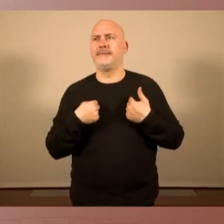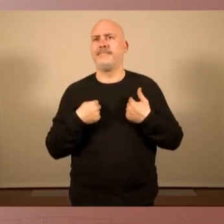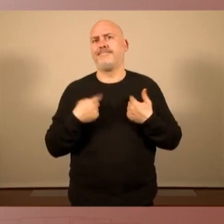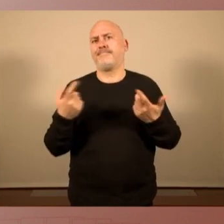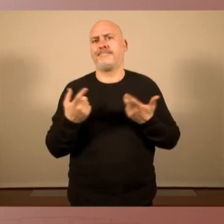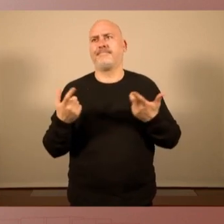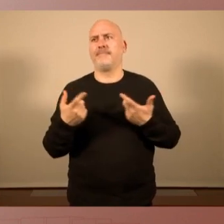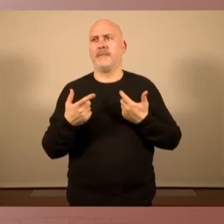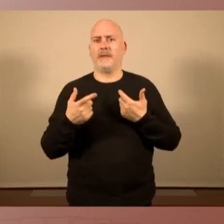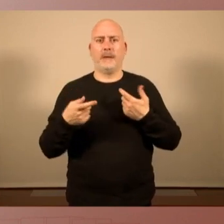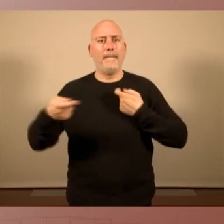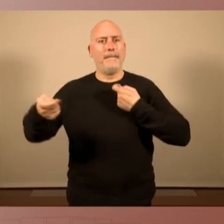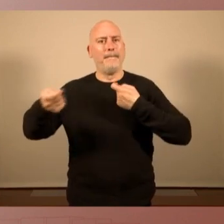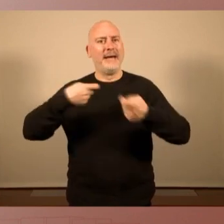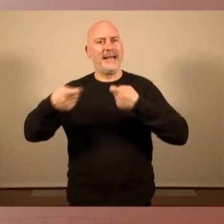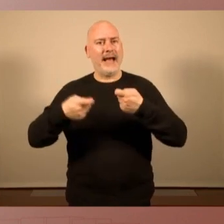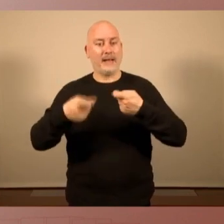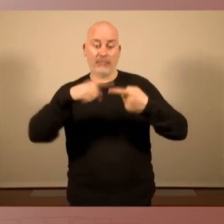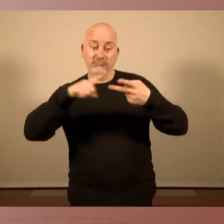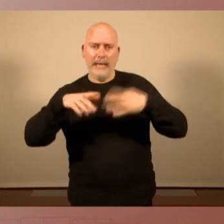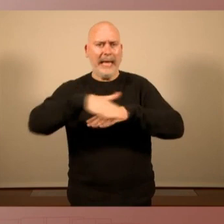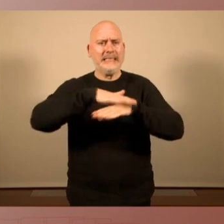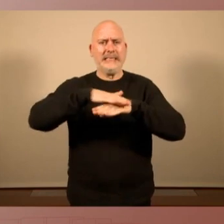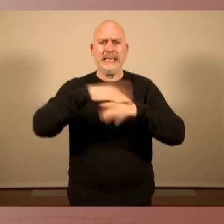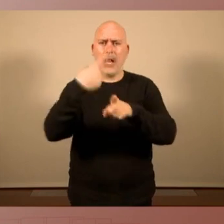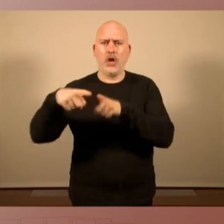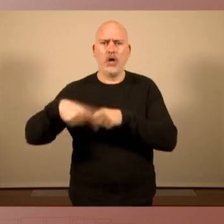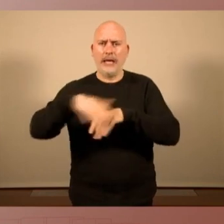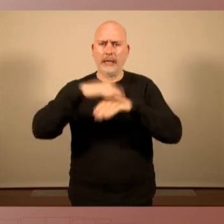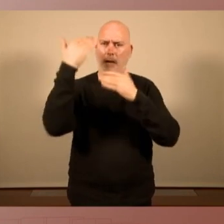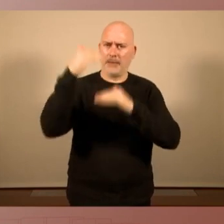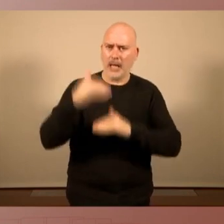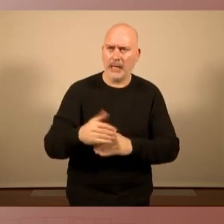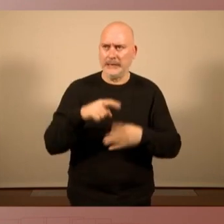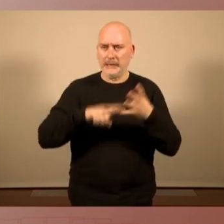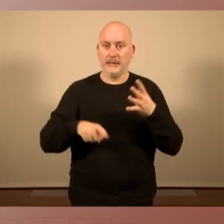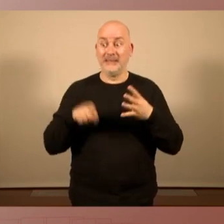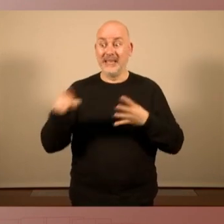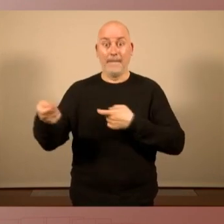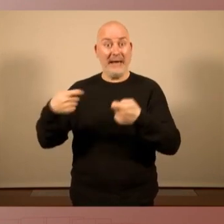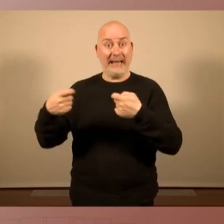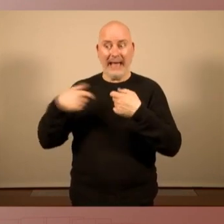estigui en mans del mercat aquells béns que considerem essencials, és que volem treure les urpes del mercat d'allò que considerem que són